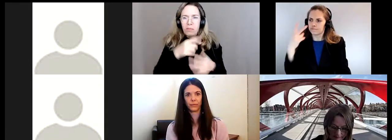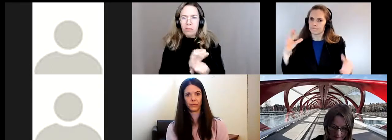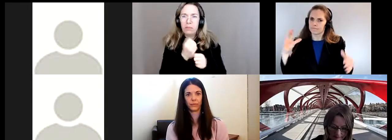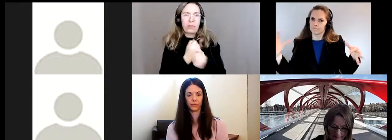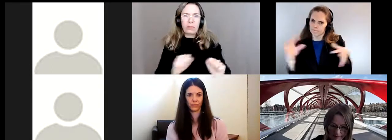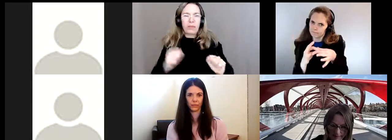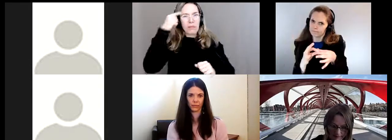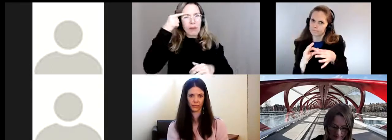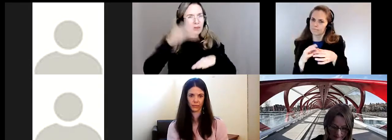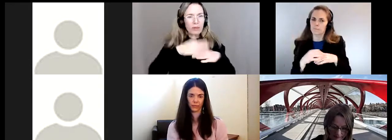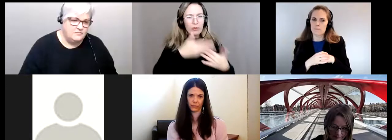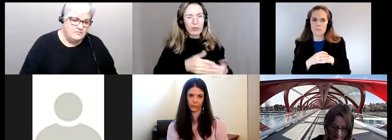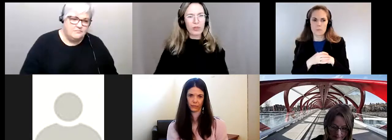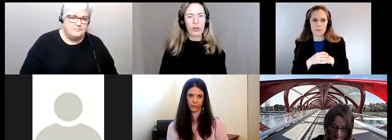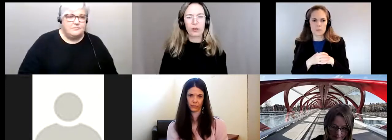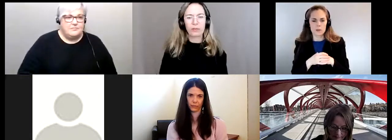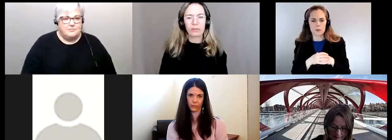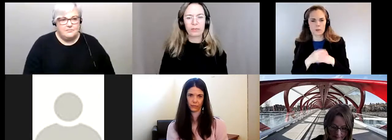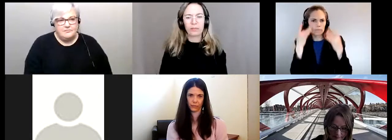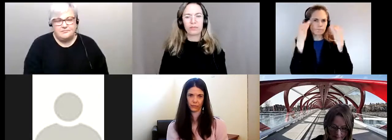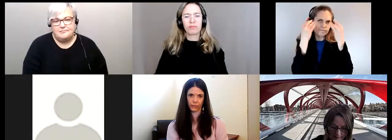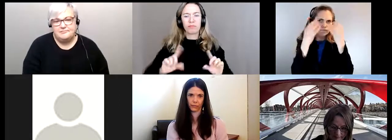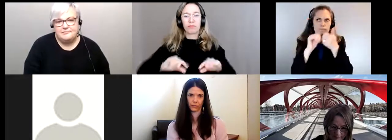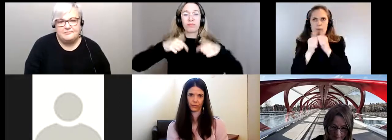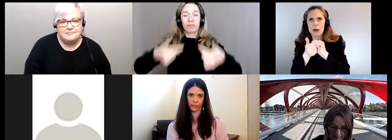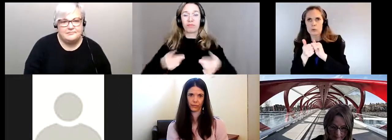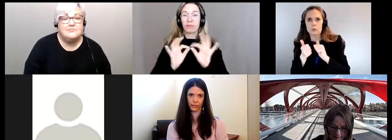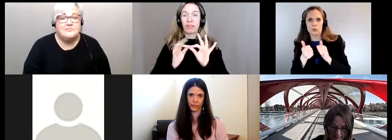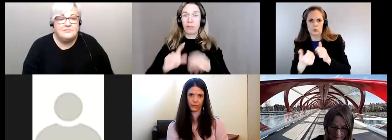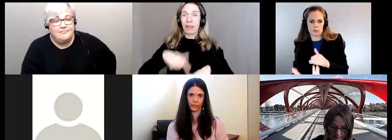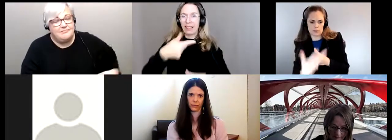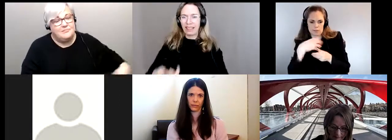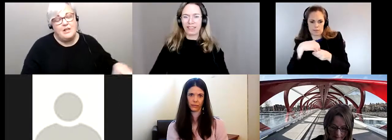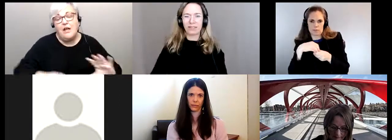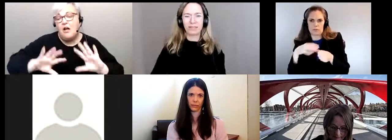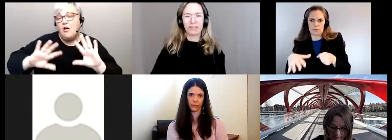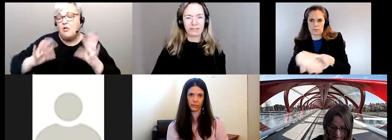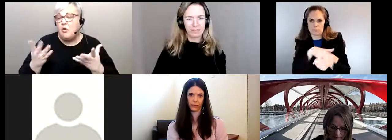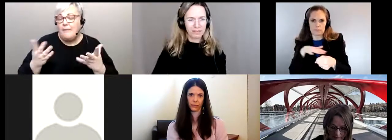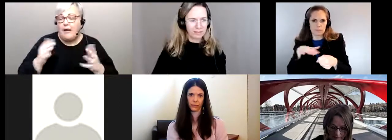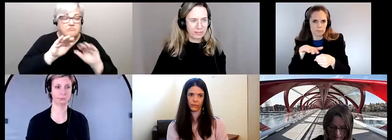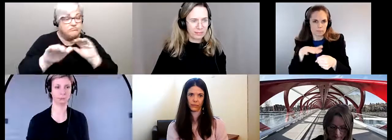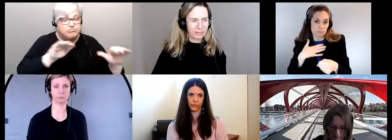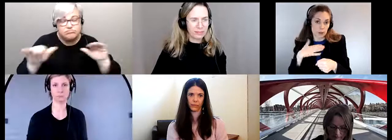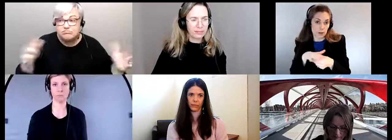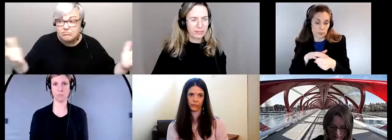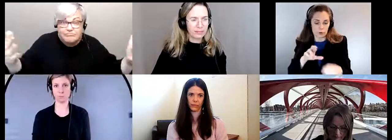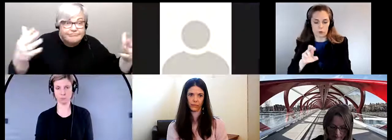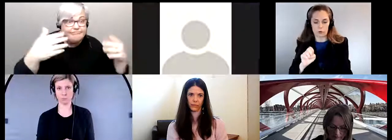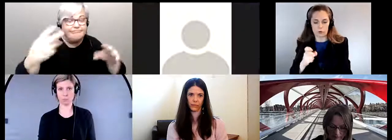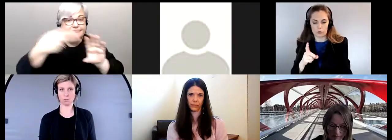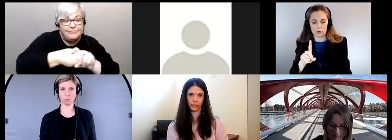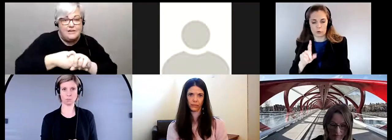quand on pense à des façons de mobiliser les gens par exemple dans mon quartier c'est un quartier très